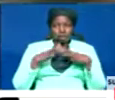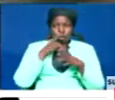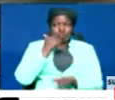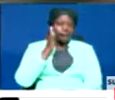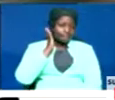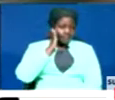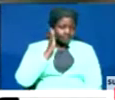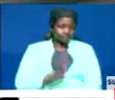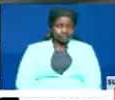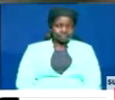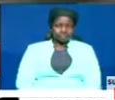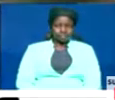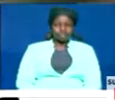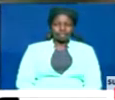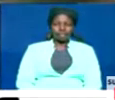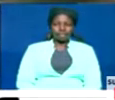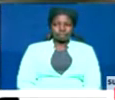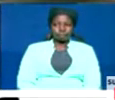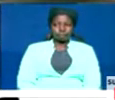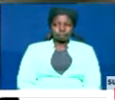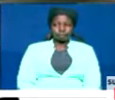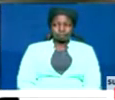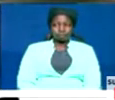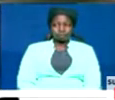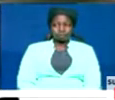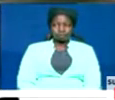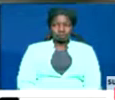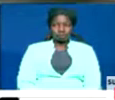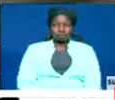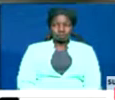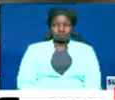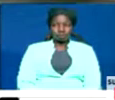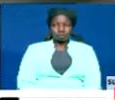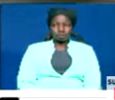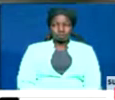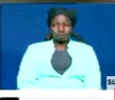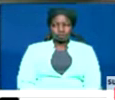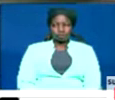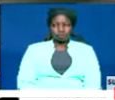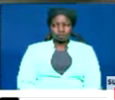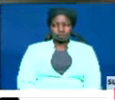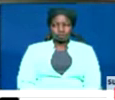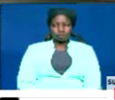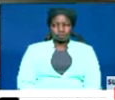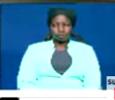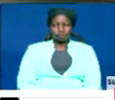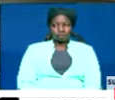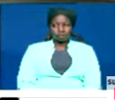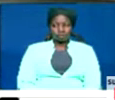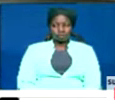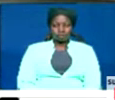Ni wiki ya kuhamasisha jamii uhusu watu